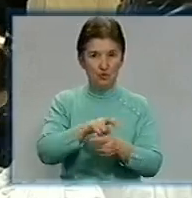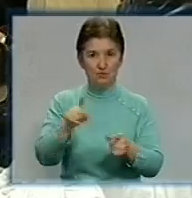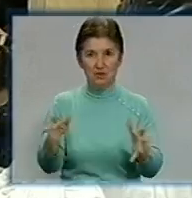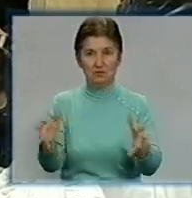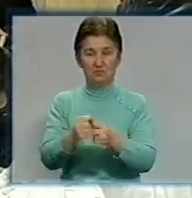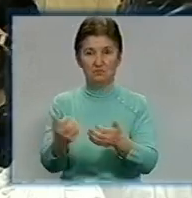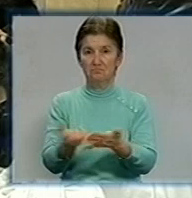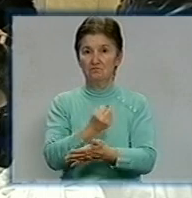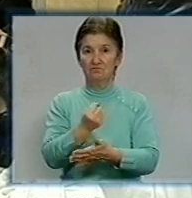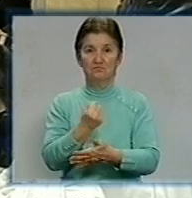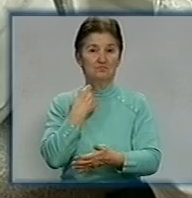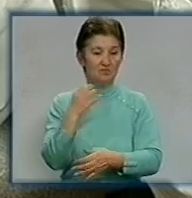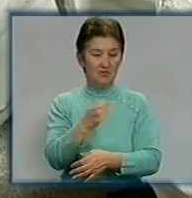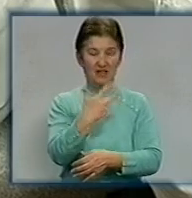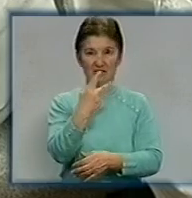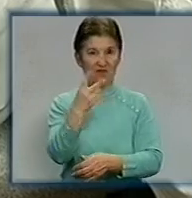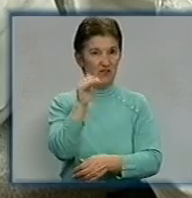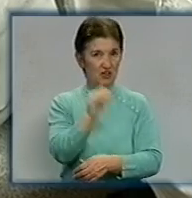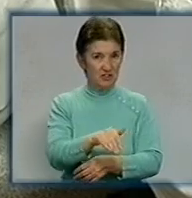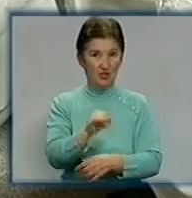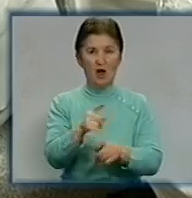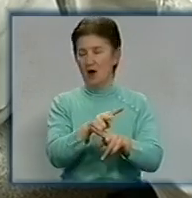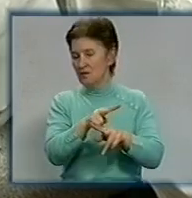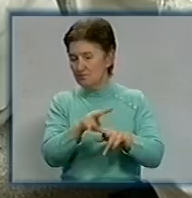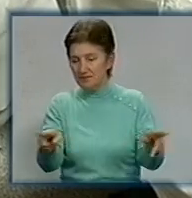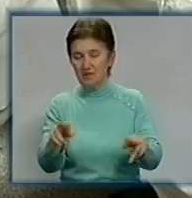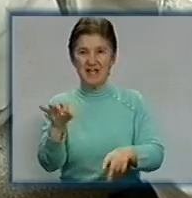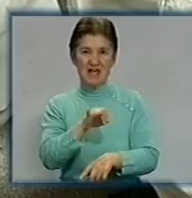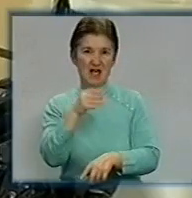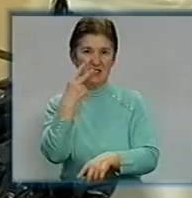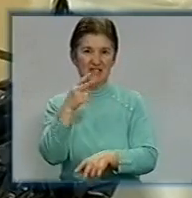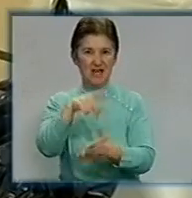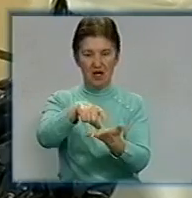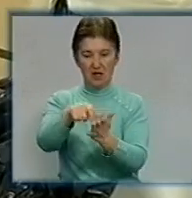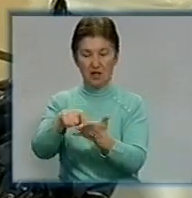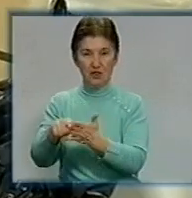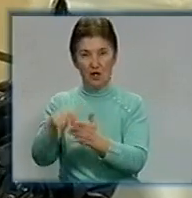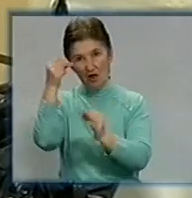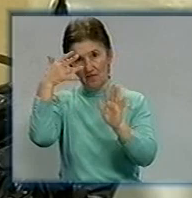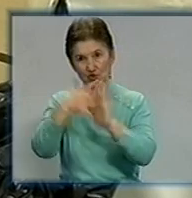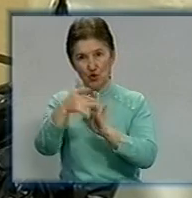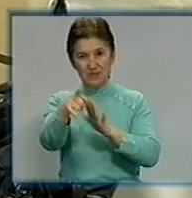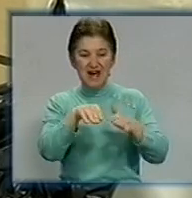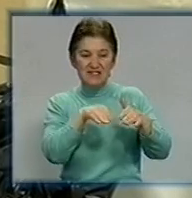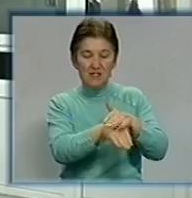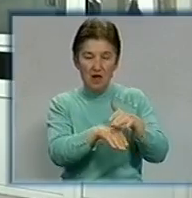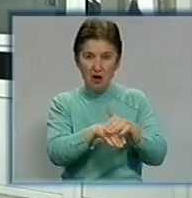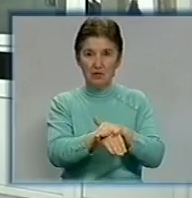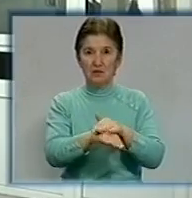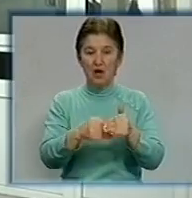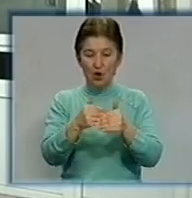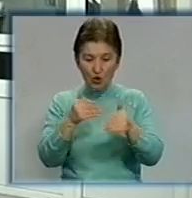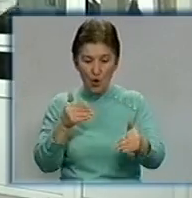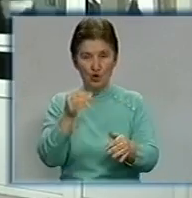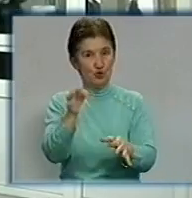міцних напоїв на 32 тисячі гривень і майже на таку ж суму цигарет. Наразі фахівці вивчають склад підробленого алкоголю, триває досудове